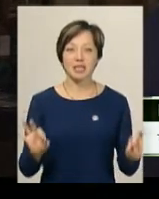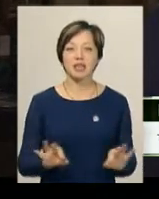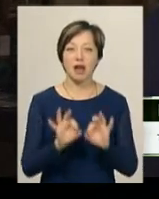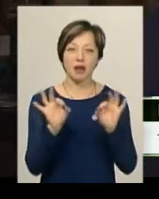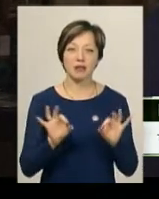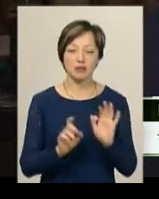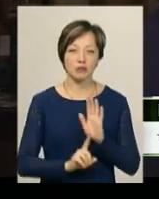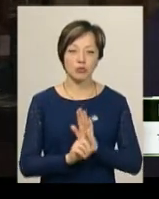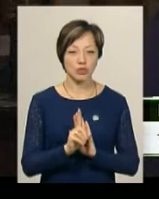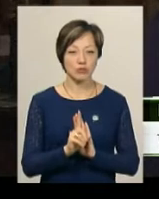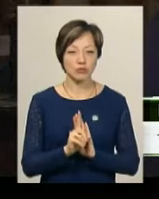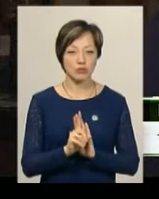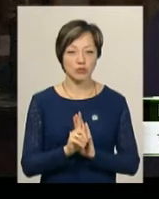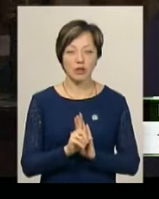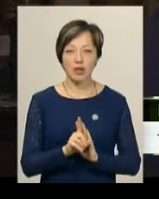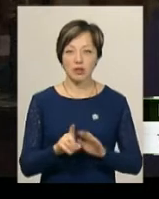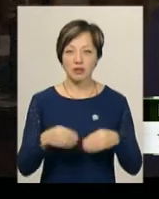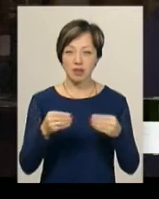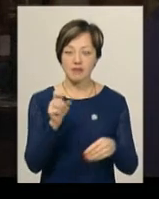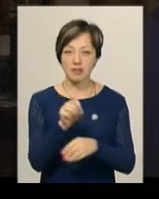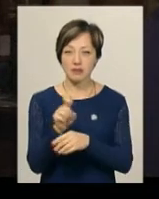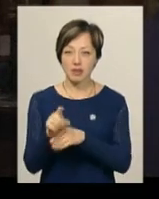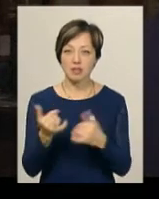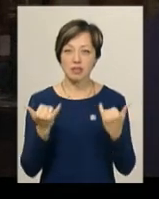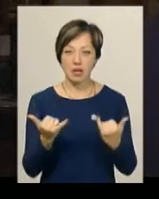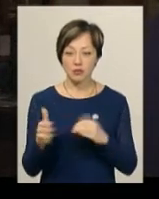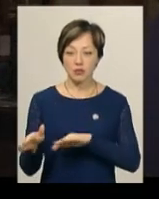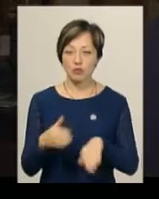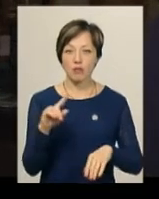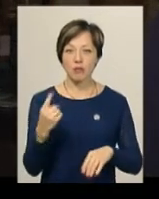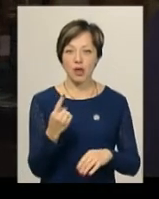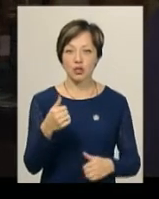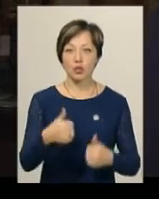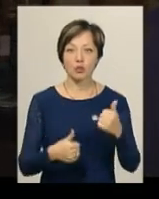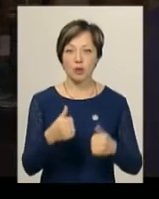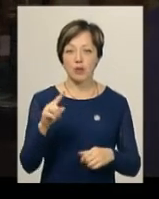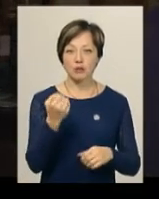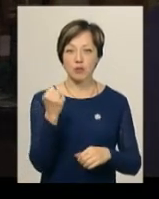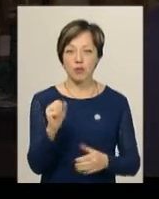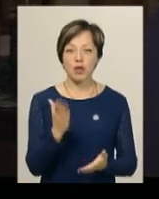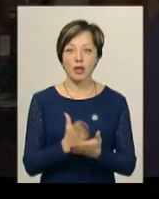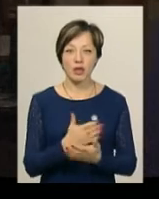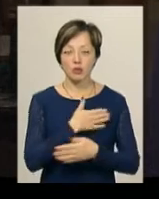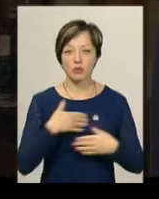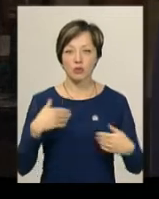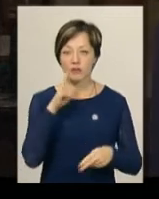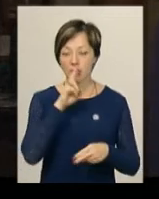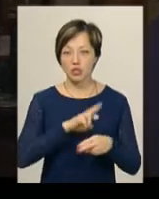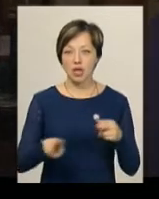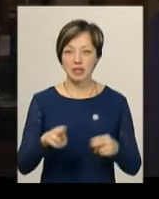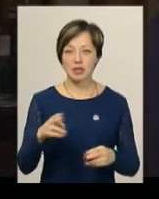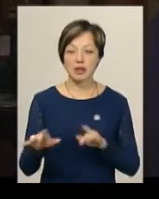початку не ставили завдань. Зараз пройшов перший тур, дві перші перемоги є, і не хочеться втрачати той ритм.